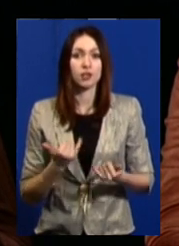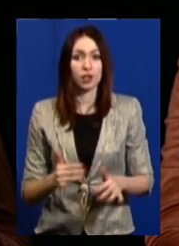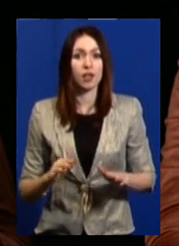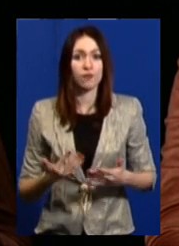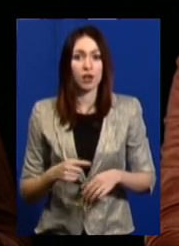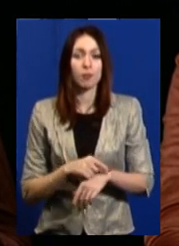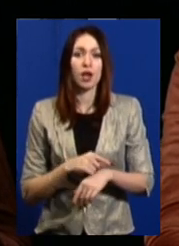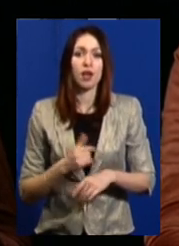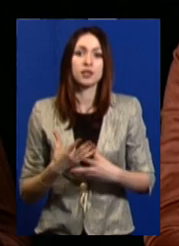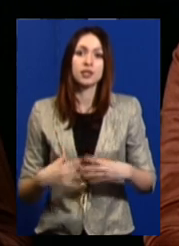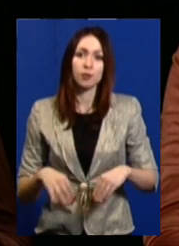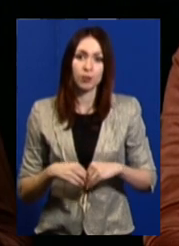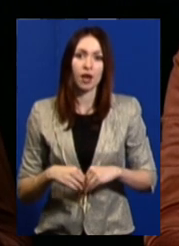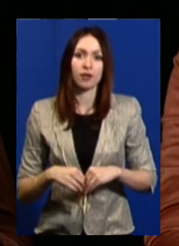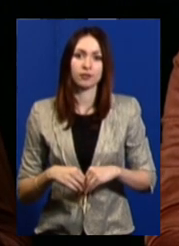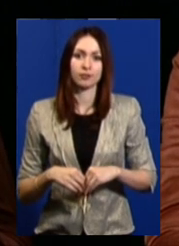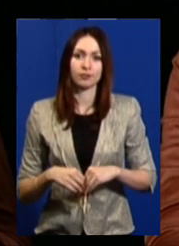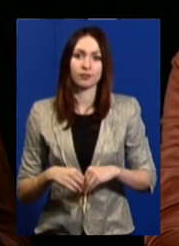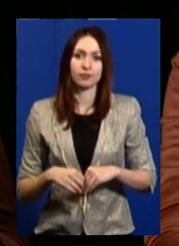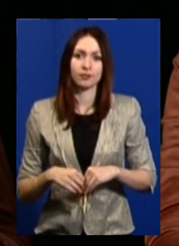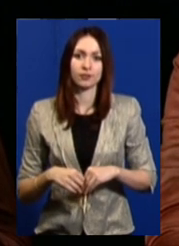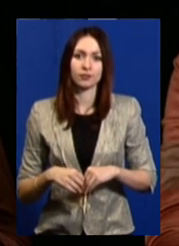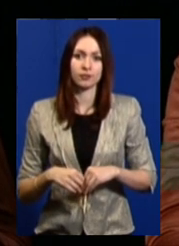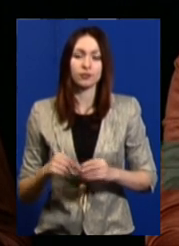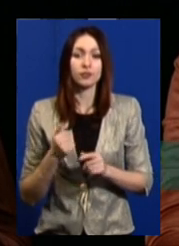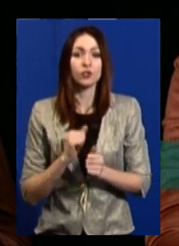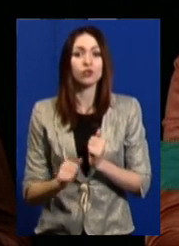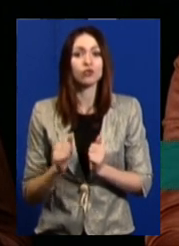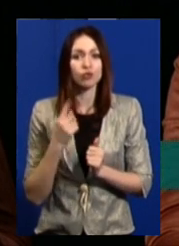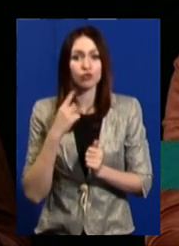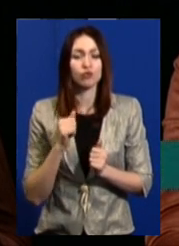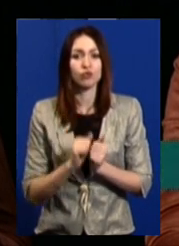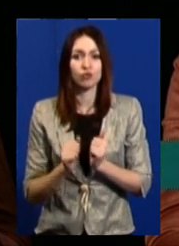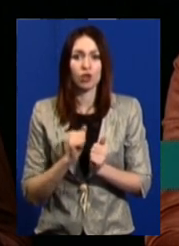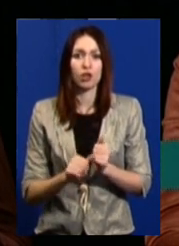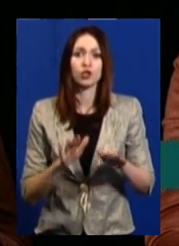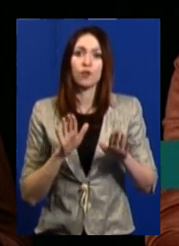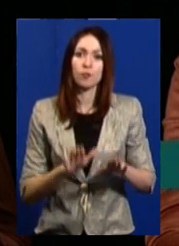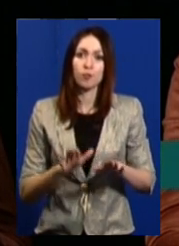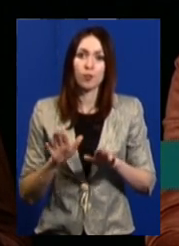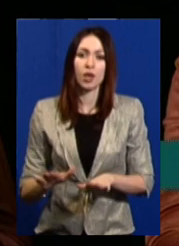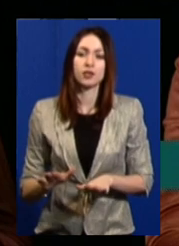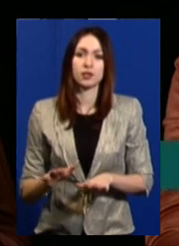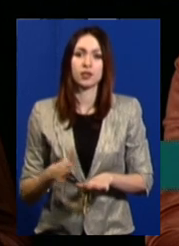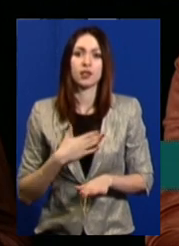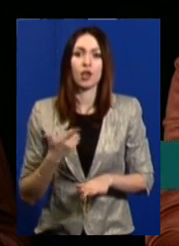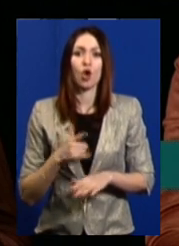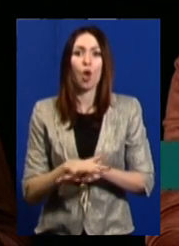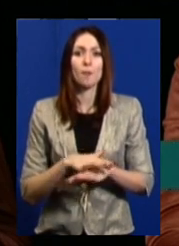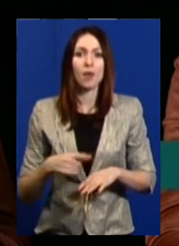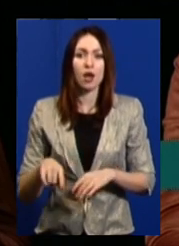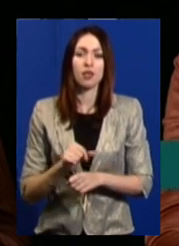сім'я найчастіше в місцевих наших громадах